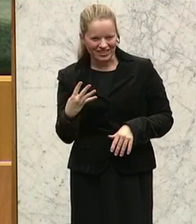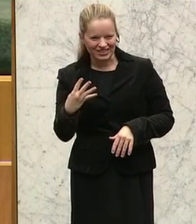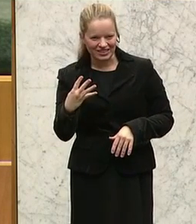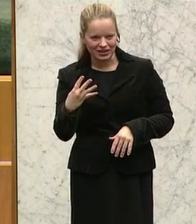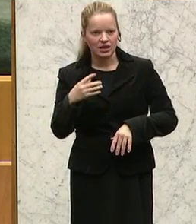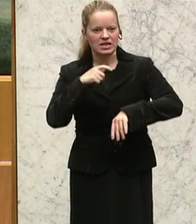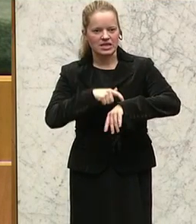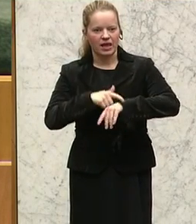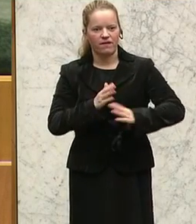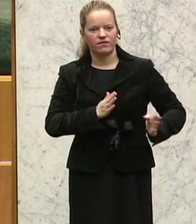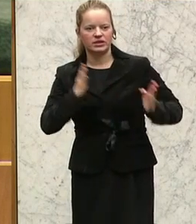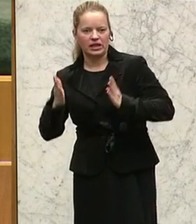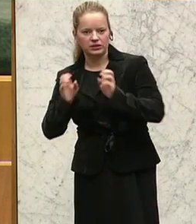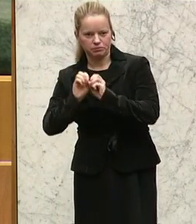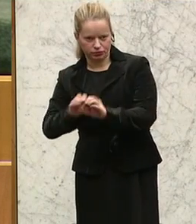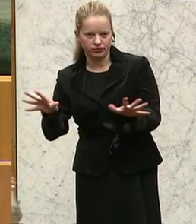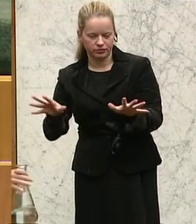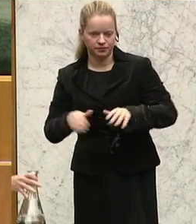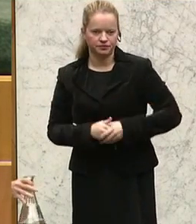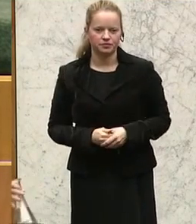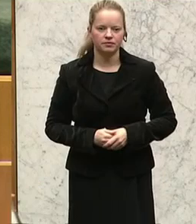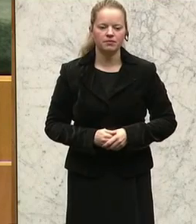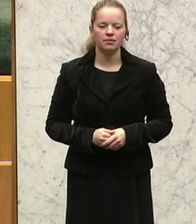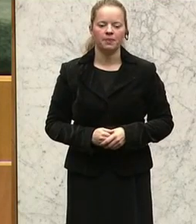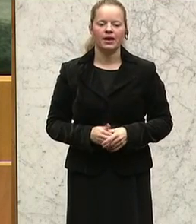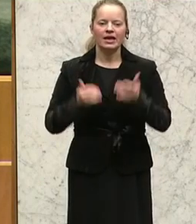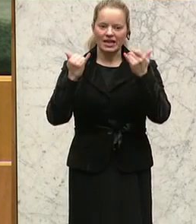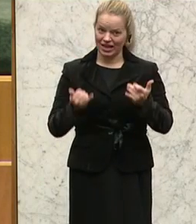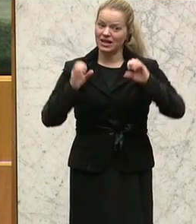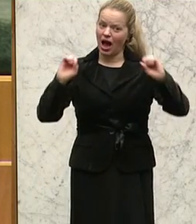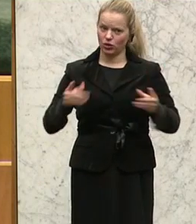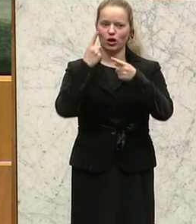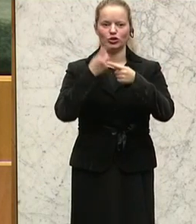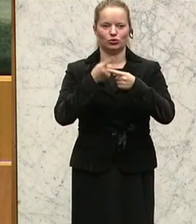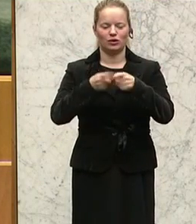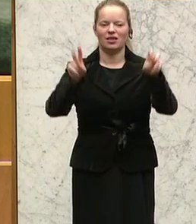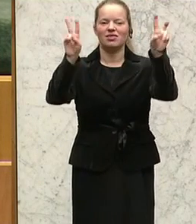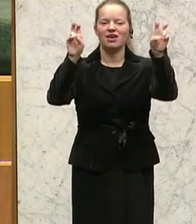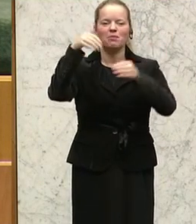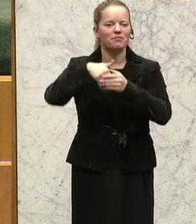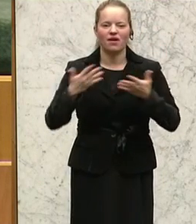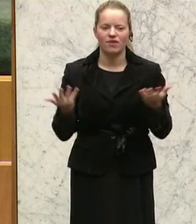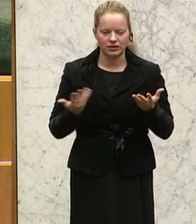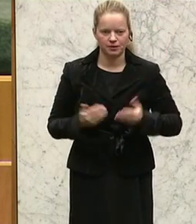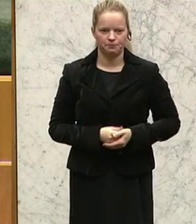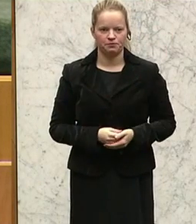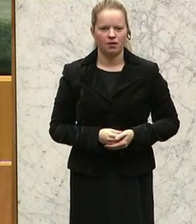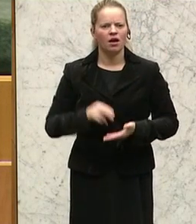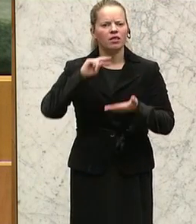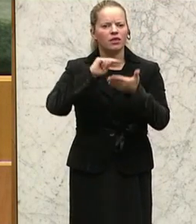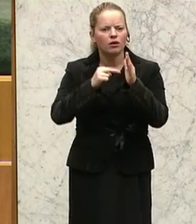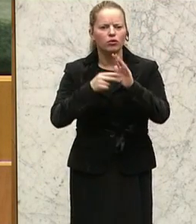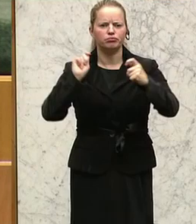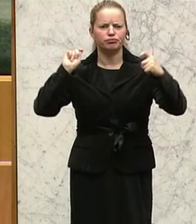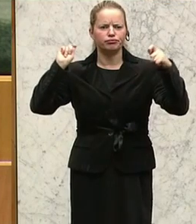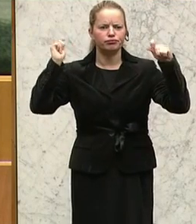zeitversetzt gesendet wird. Und damit gelangen wir zur aktuellen Stunde mit dem Thema Technologischer Wandel als